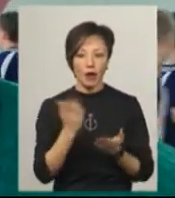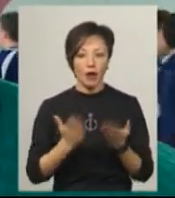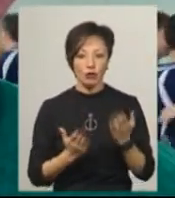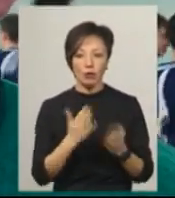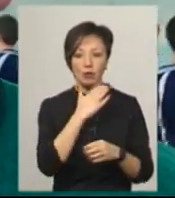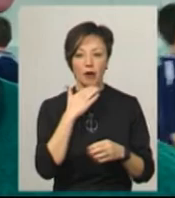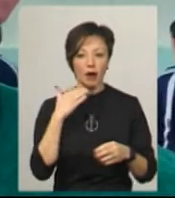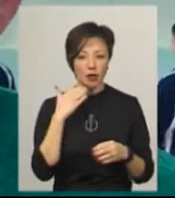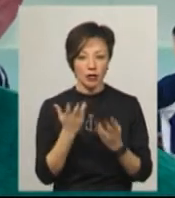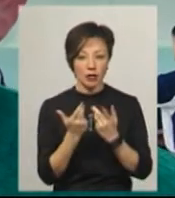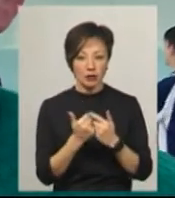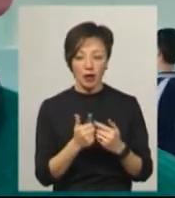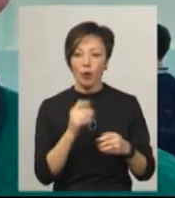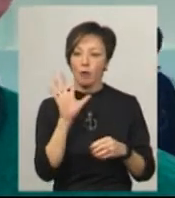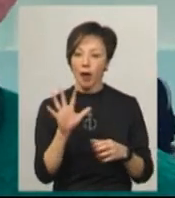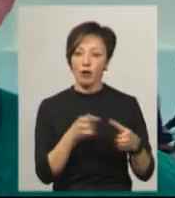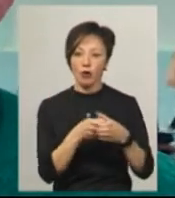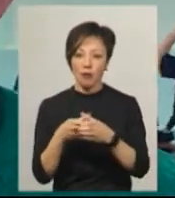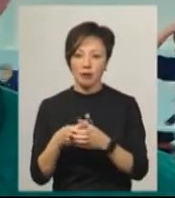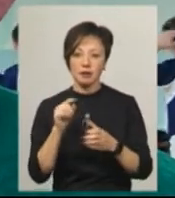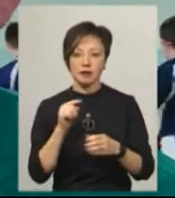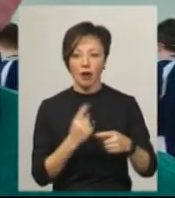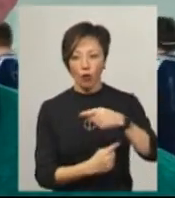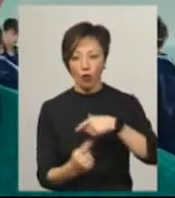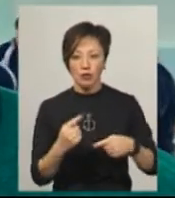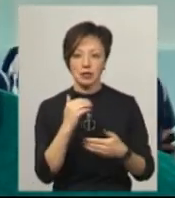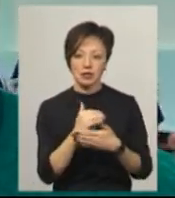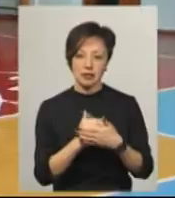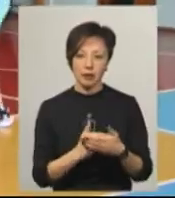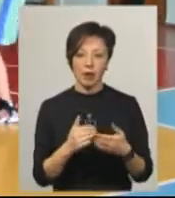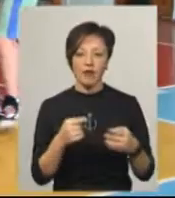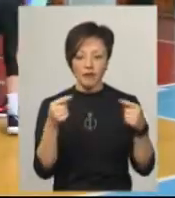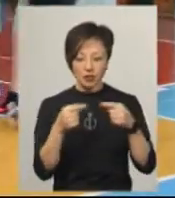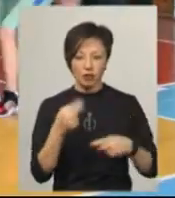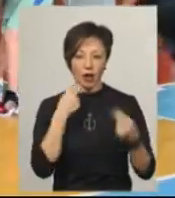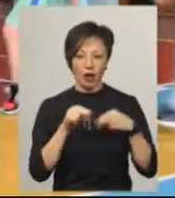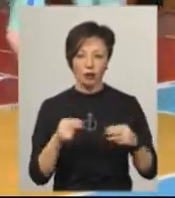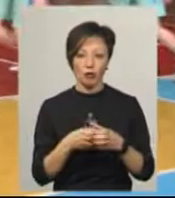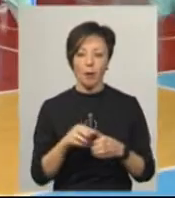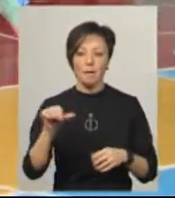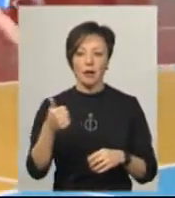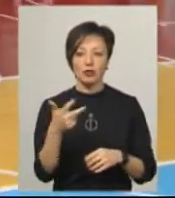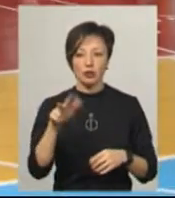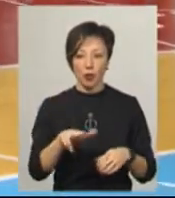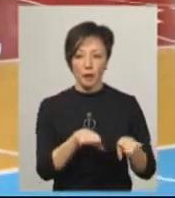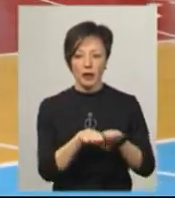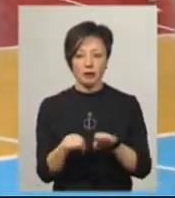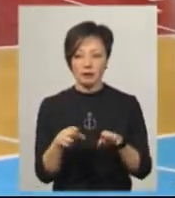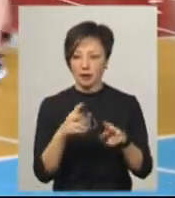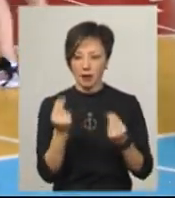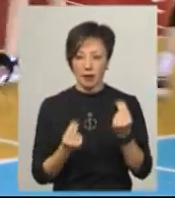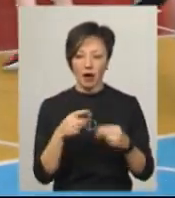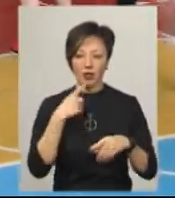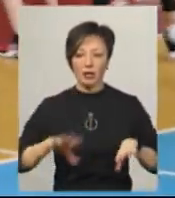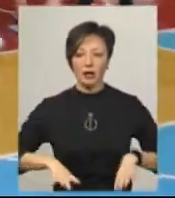гра під група. У нас всего 5 команд, ми за коловою системою визначили найкращу команду. У перших трьох періодах гра на рівних, каже тренер